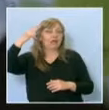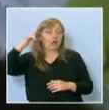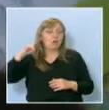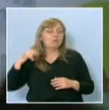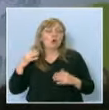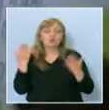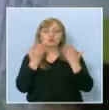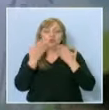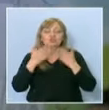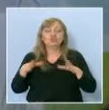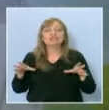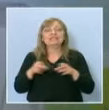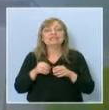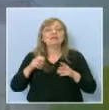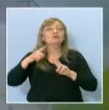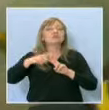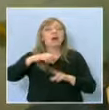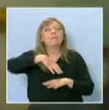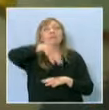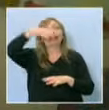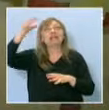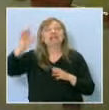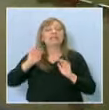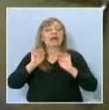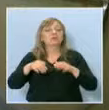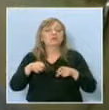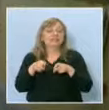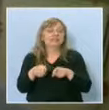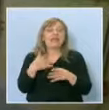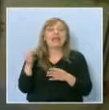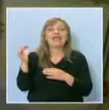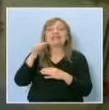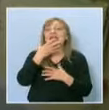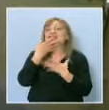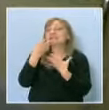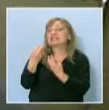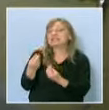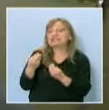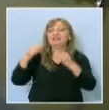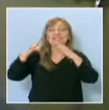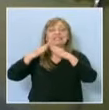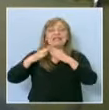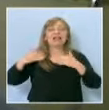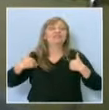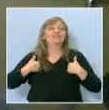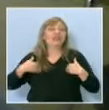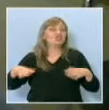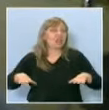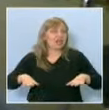училище заедно с планетариума в двора и. Тя е от най-красивите сгради в нашия град.